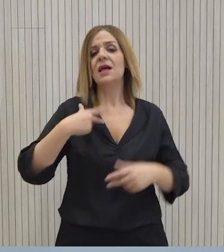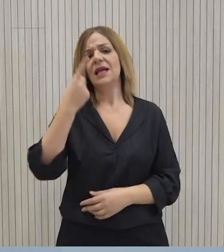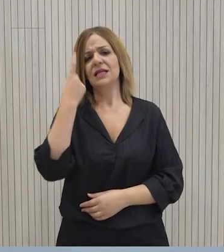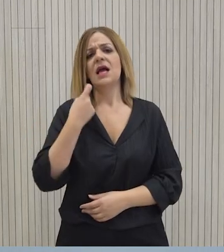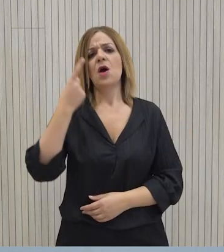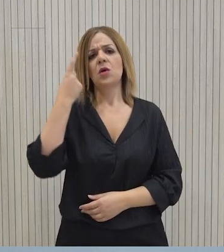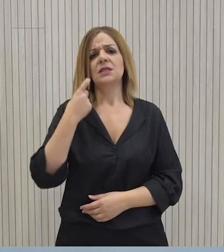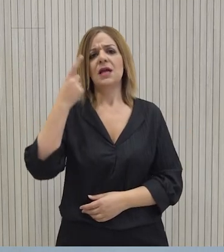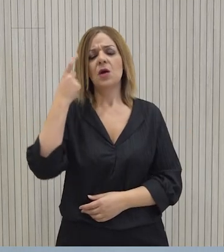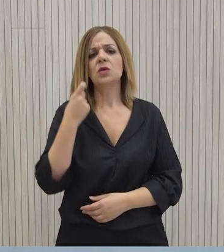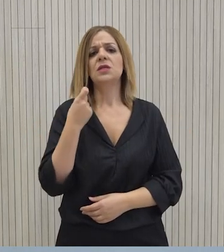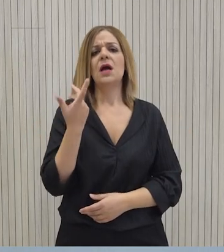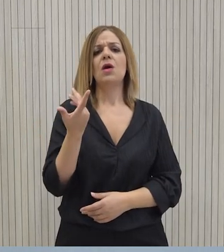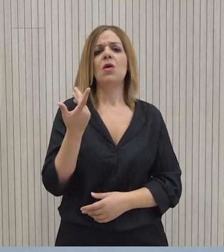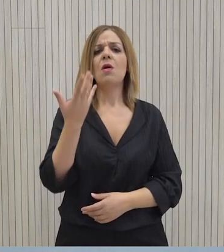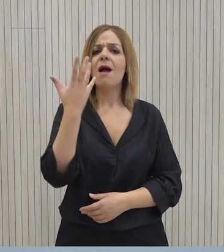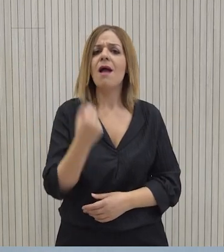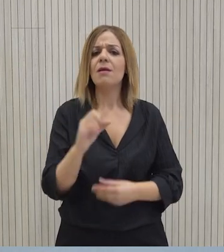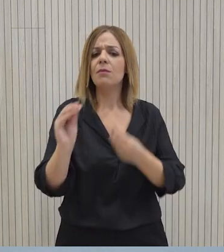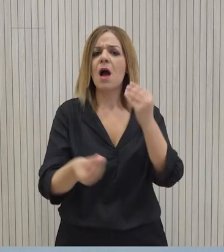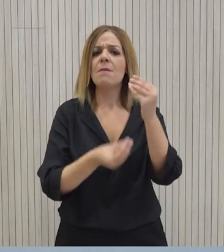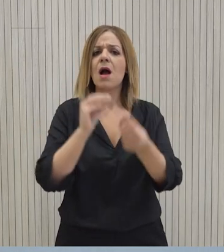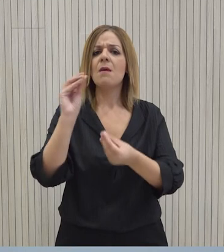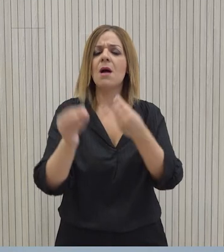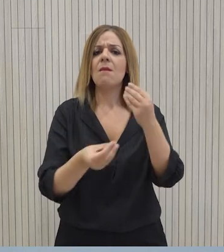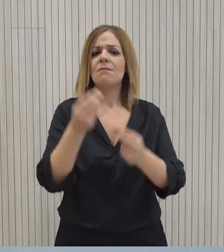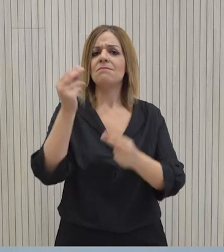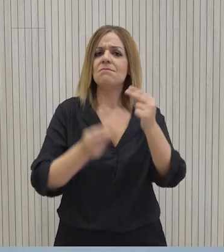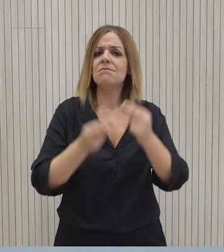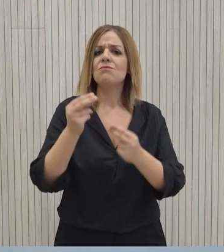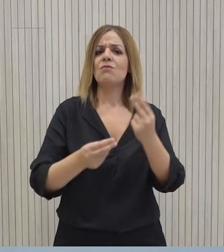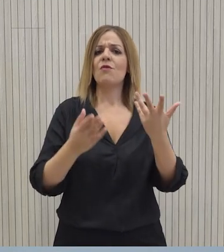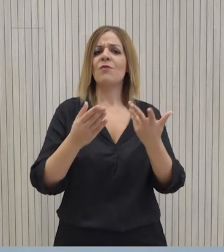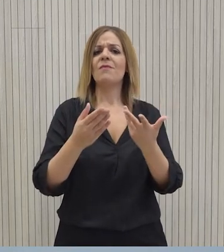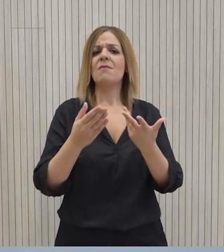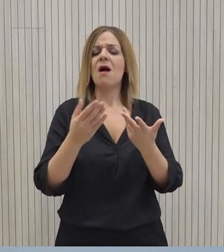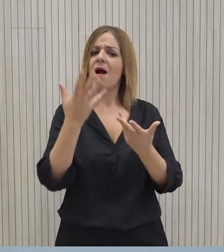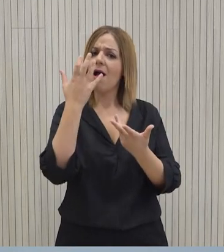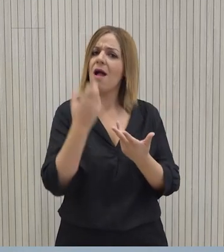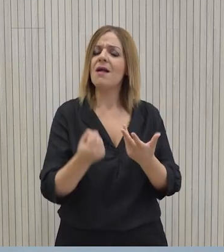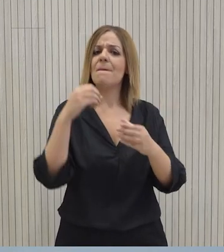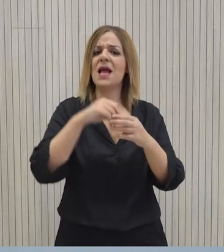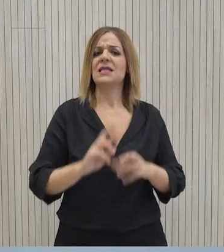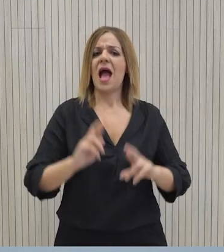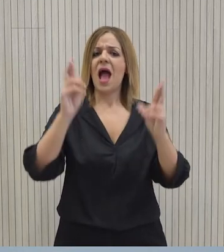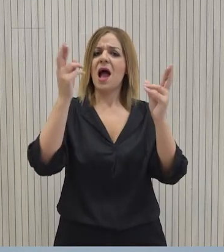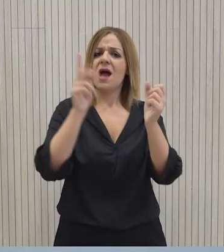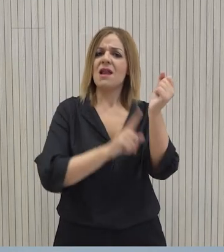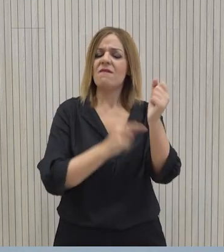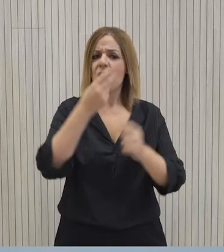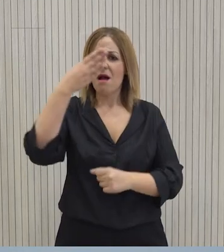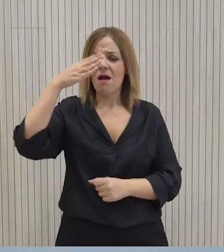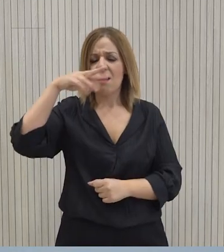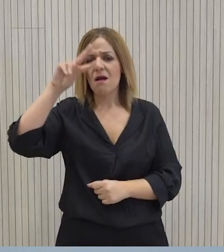αναγνωρίζουμε τις συνέπειες των διαδοχικών κρίσεων που αυτές φαίνονται και στον ενεργειακή ακρίβεια που καλείται ο Κύπριος